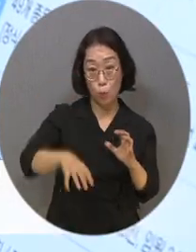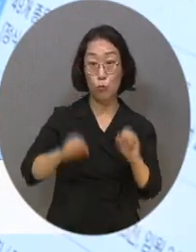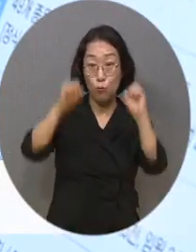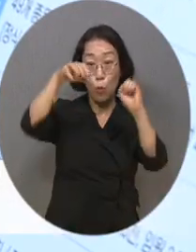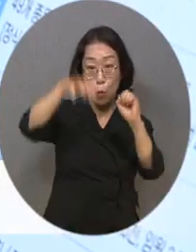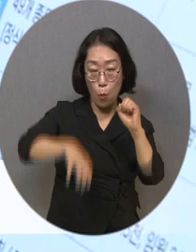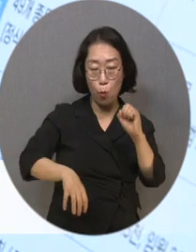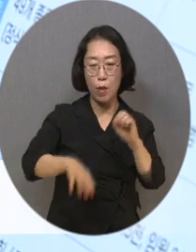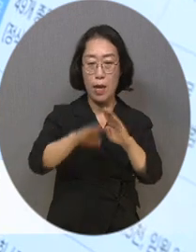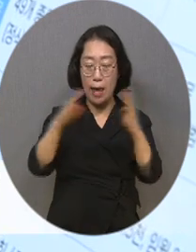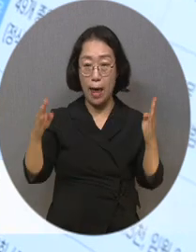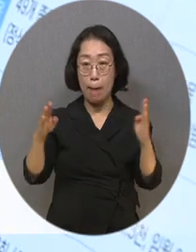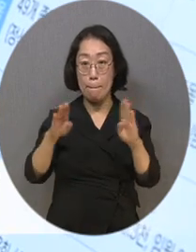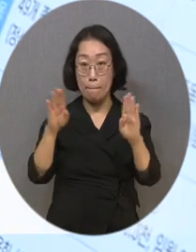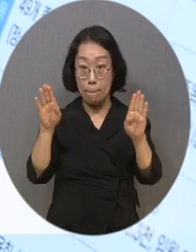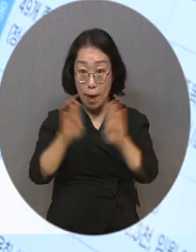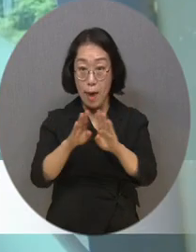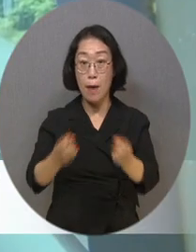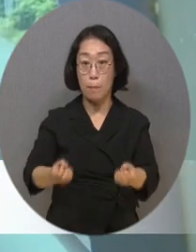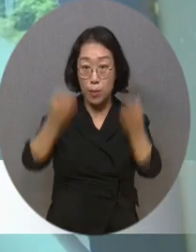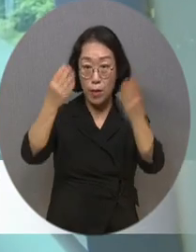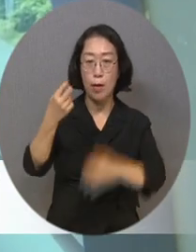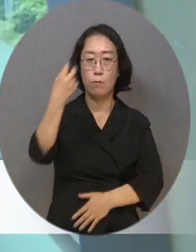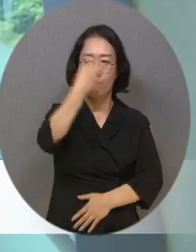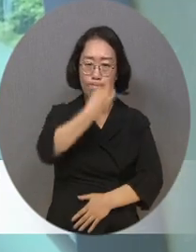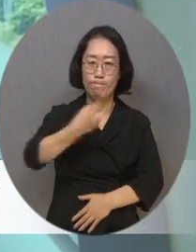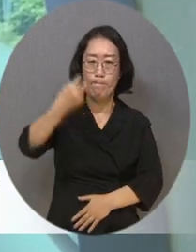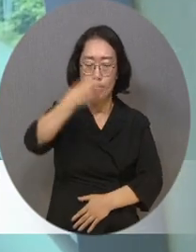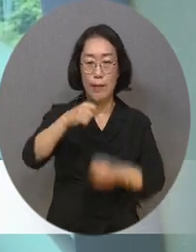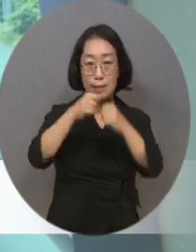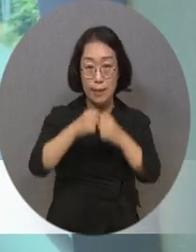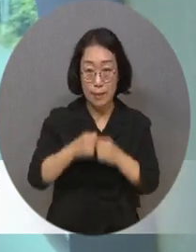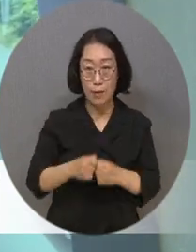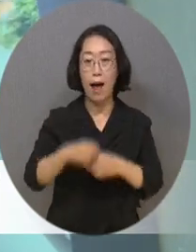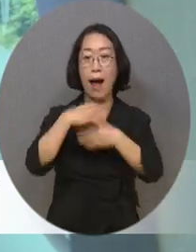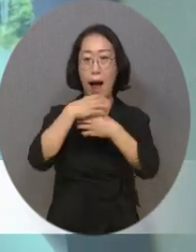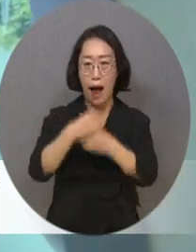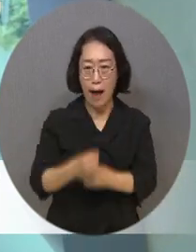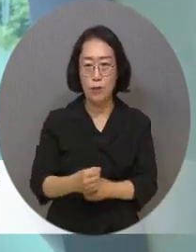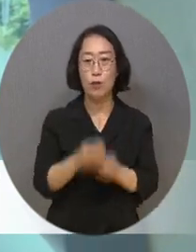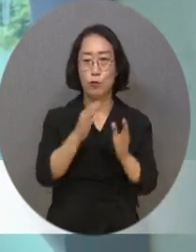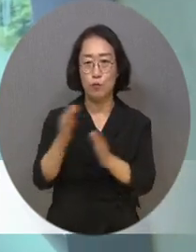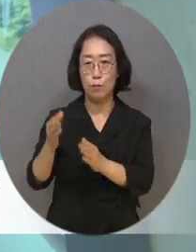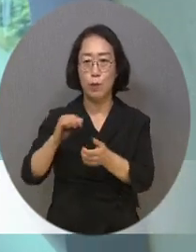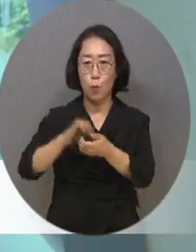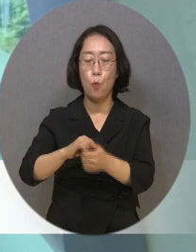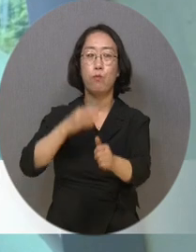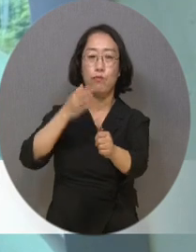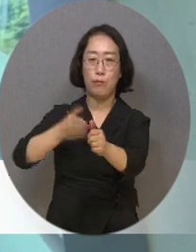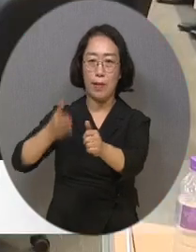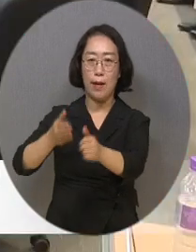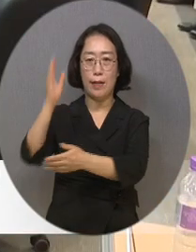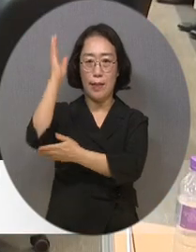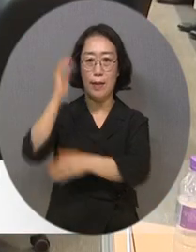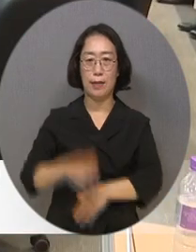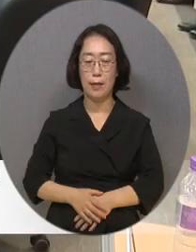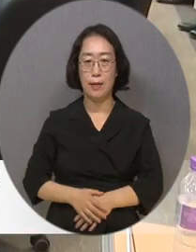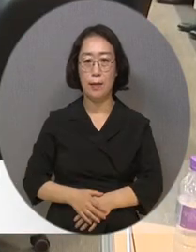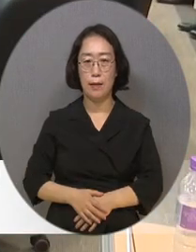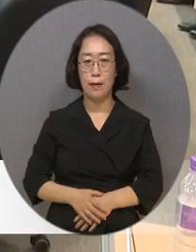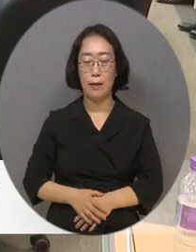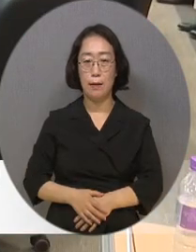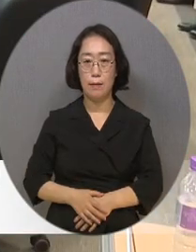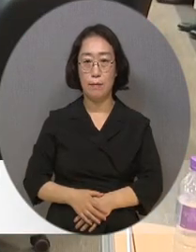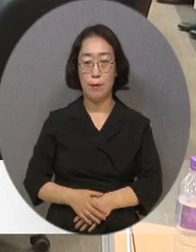개폐식 연출 공간 등을 점검하고 철저한 준비로 안전한 체전을 만들 것을 당부했습니다. 이어 역대